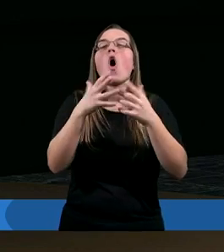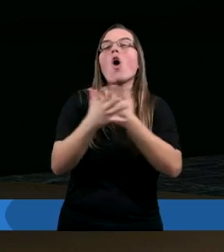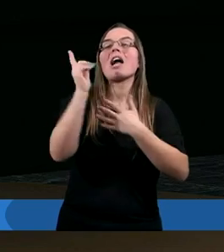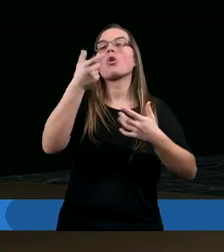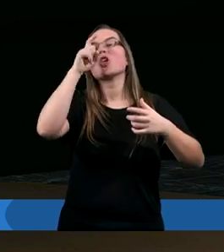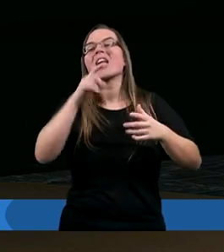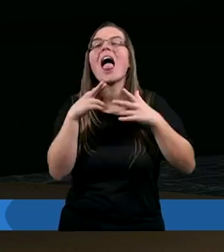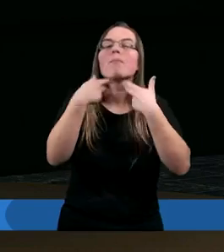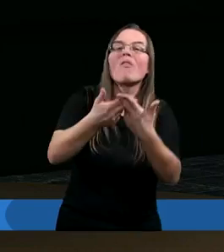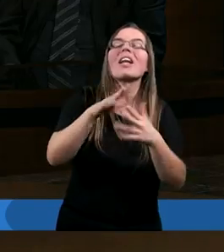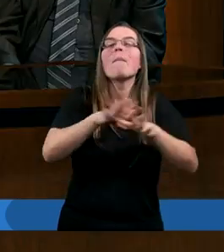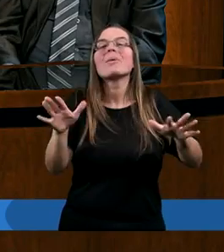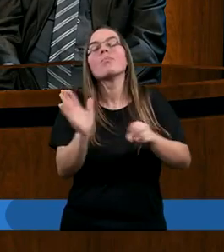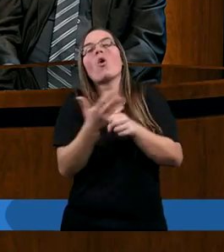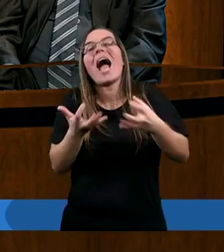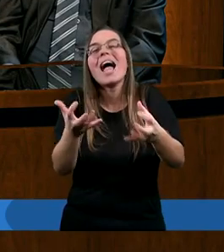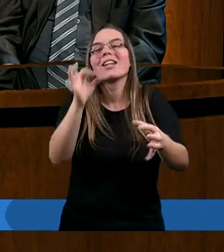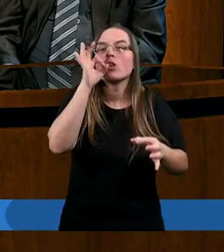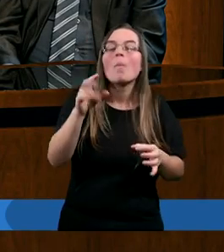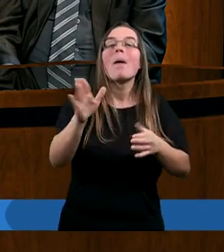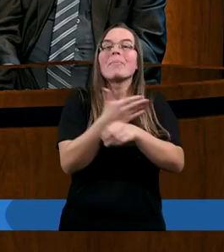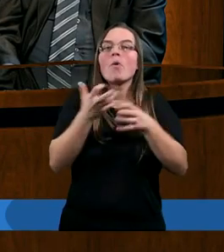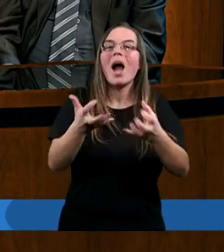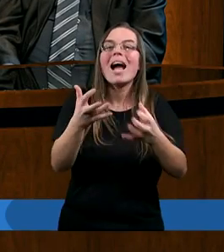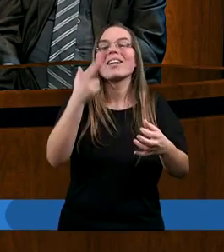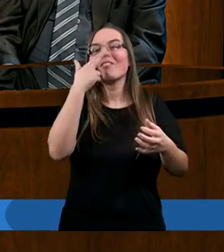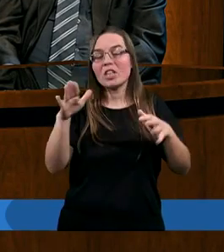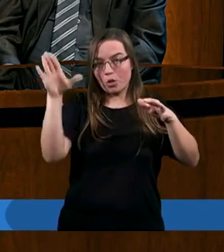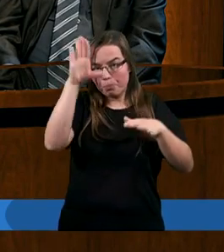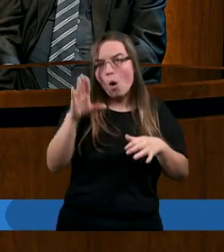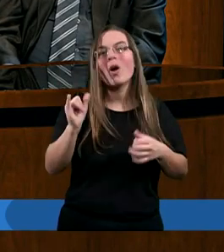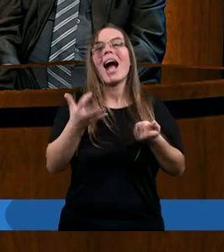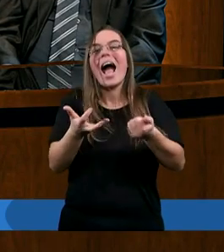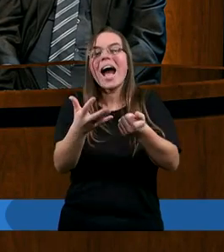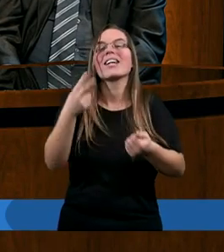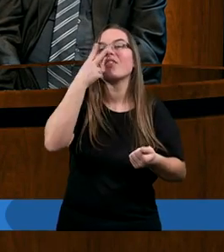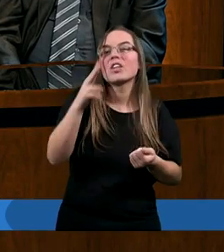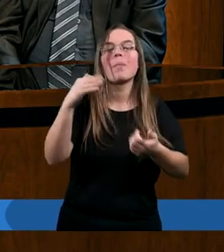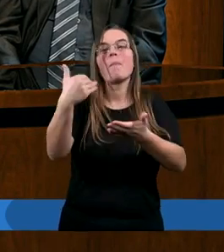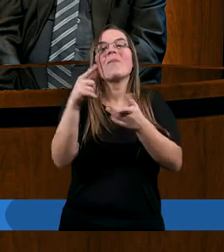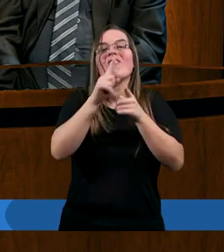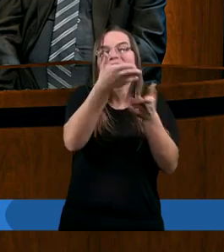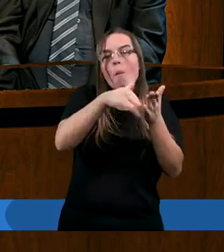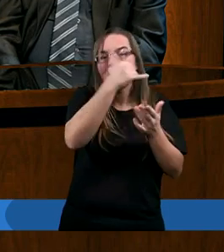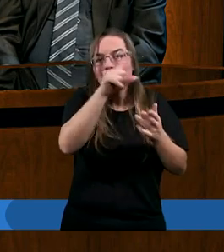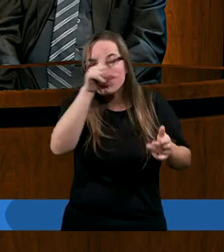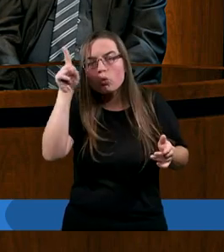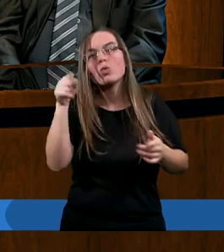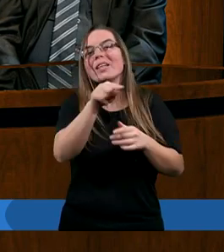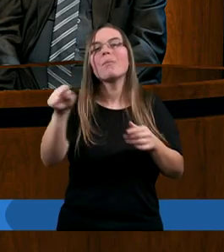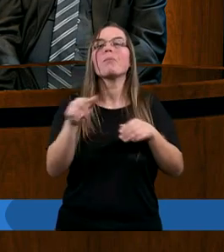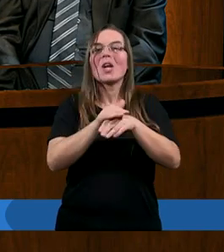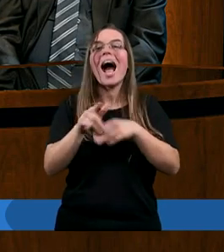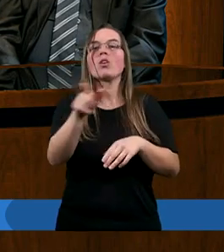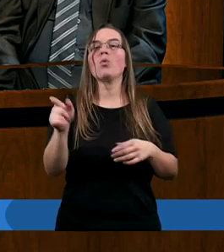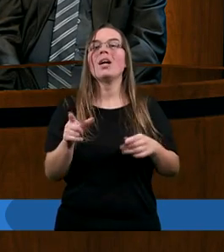dobrych i szczerych chęci. Mimo chęci obrony Pana Boga, mimo chęci pomocy niewątpliwie Jobowi. Okazało się, że